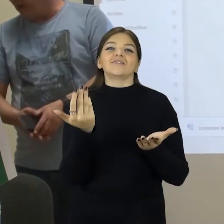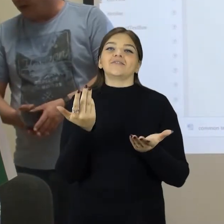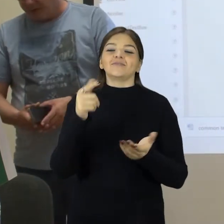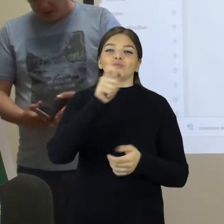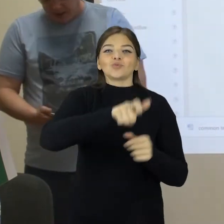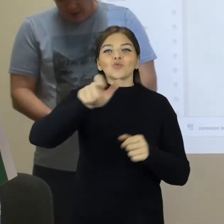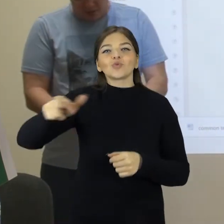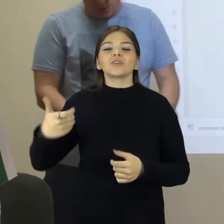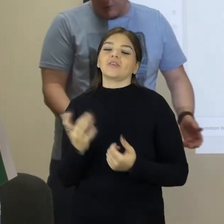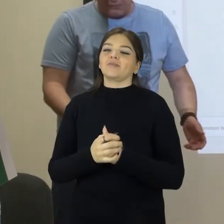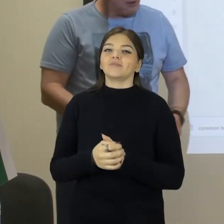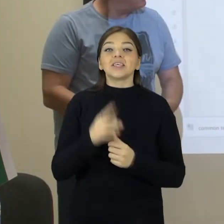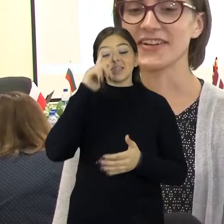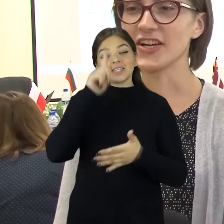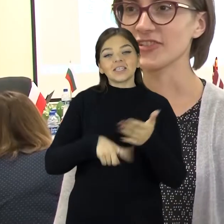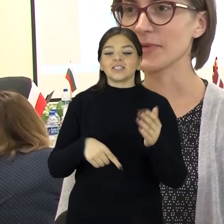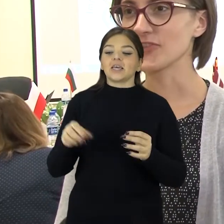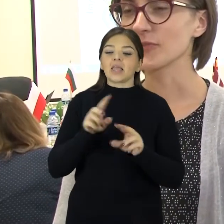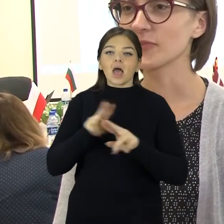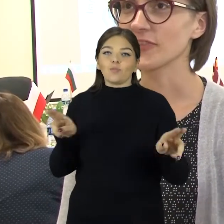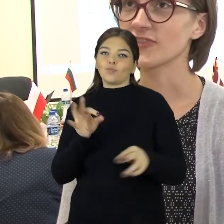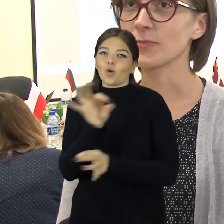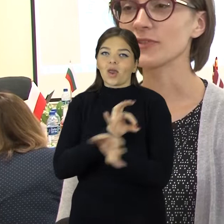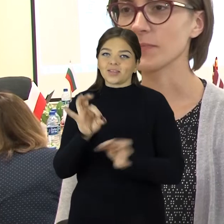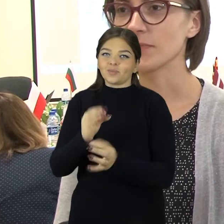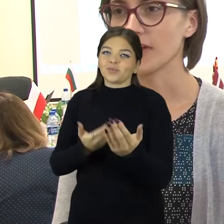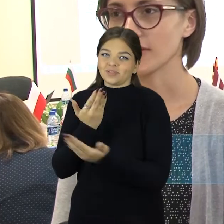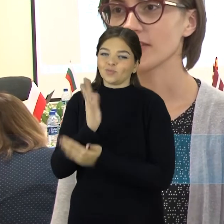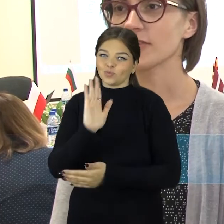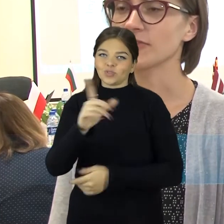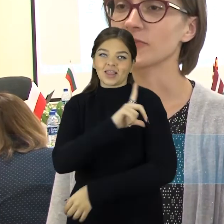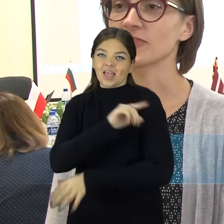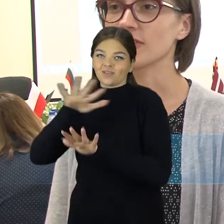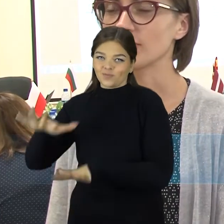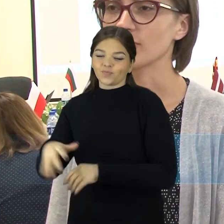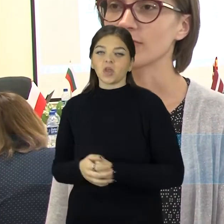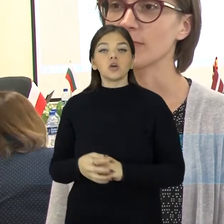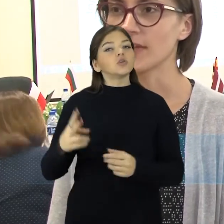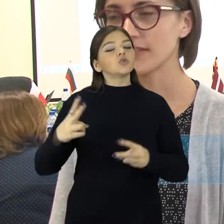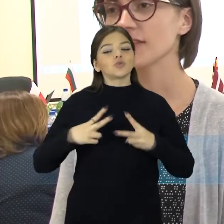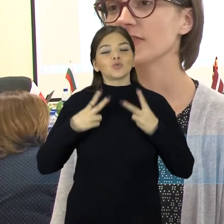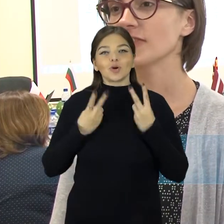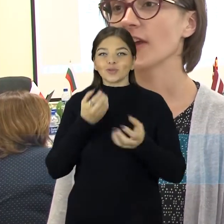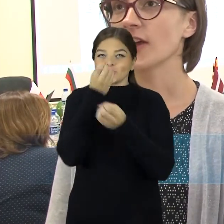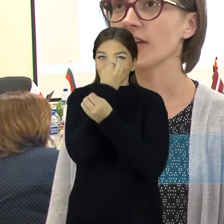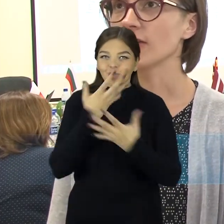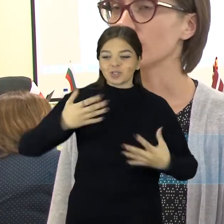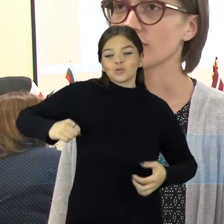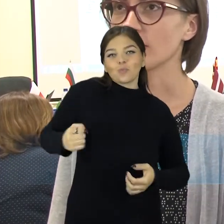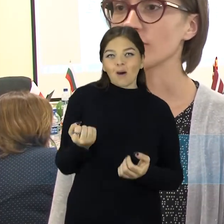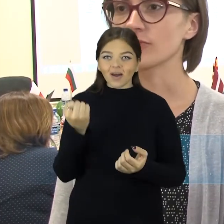Vilėsi šį projektą pristatyti ir Latvijoje. Aš labai džiaug jūs, čia būti pirmā karta ir susipažinties su pārnereis